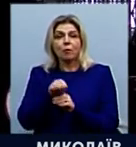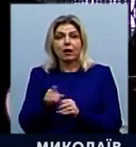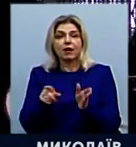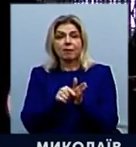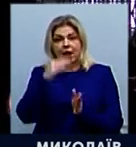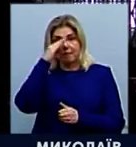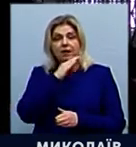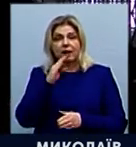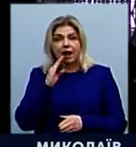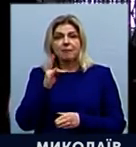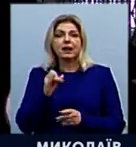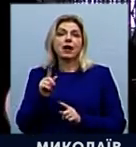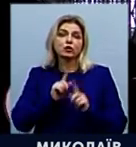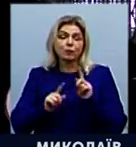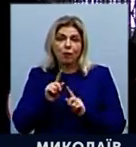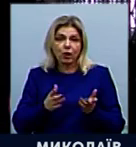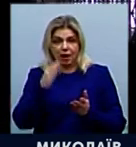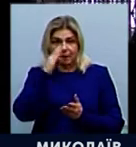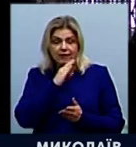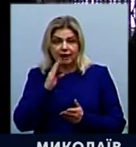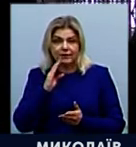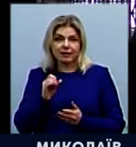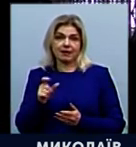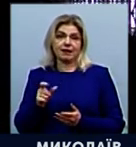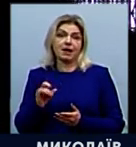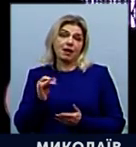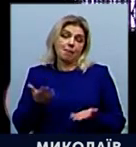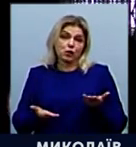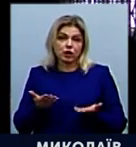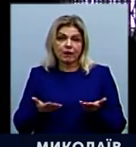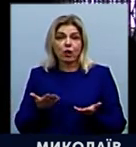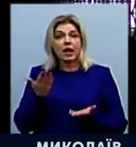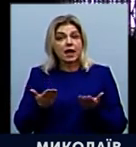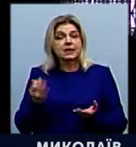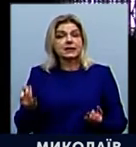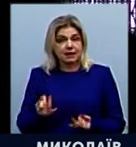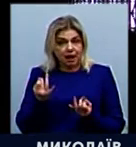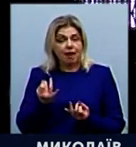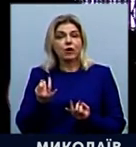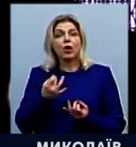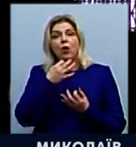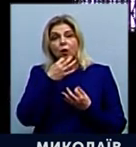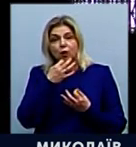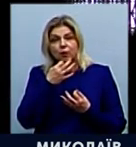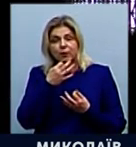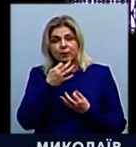батьками на будь-яких там батьківських зборах. І, можливо, якщо цікаво будь-якого батька,